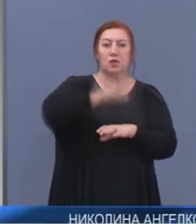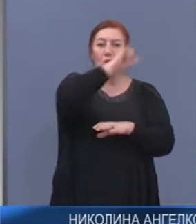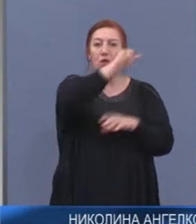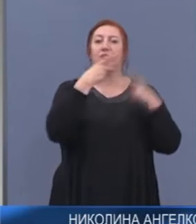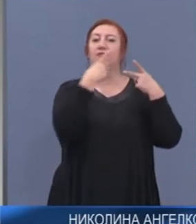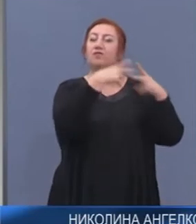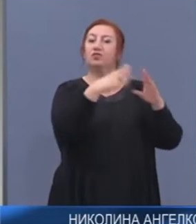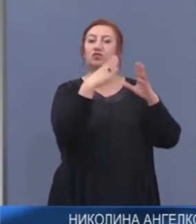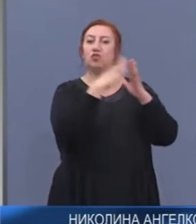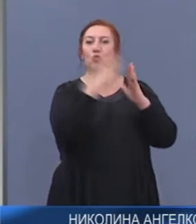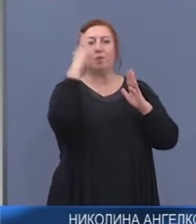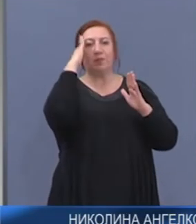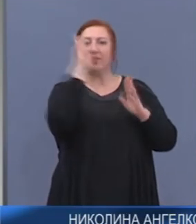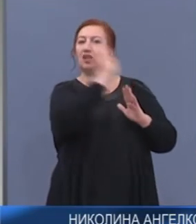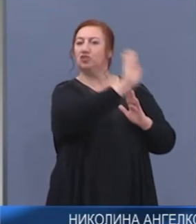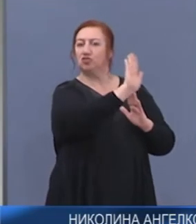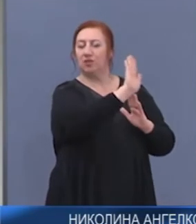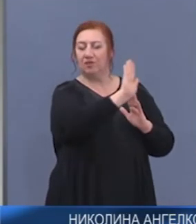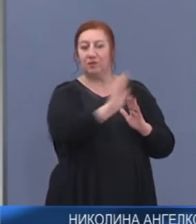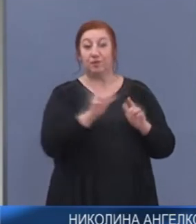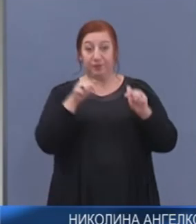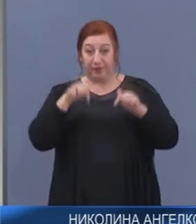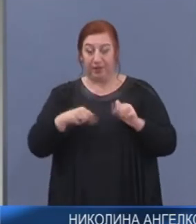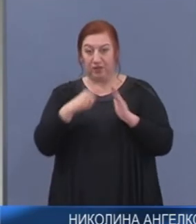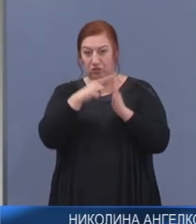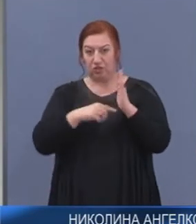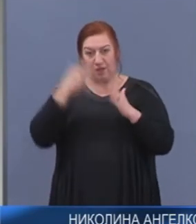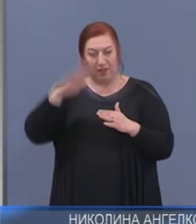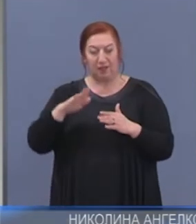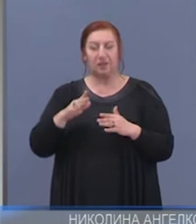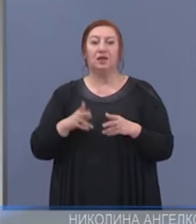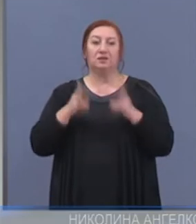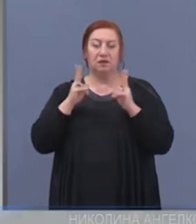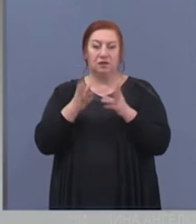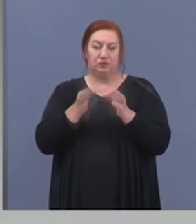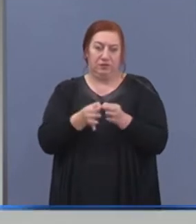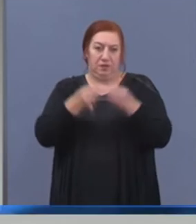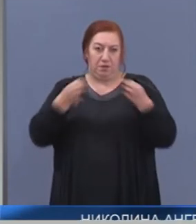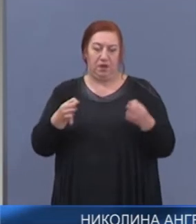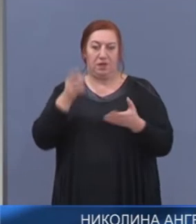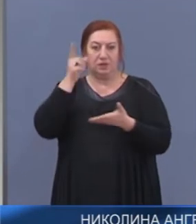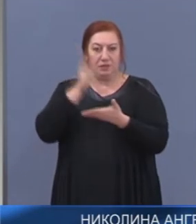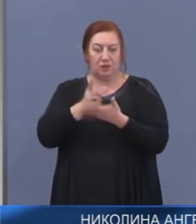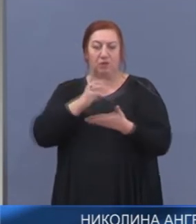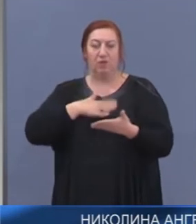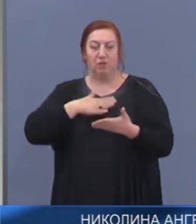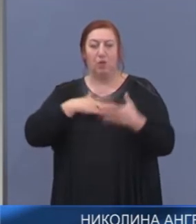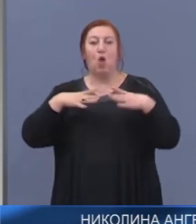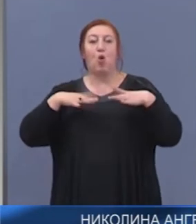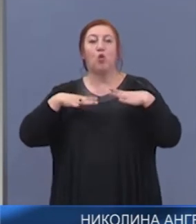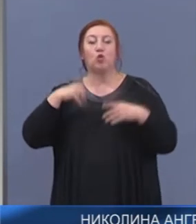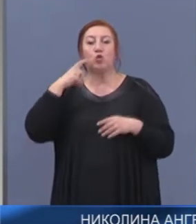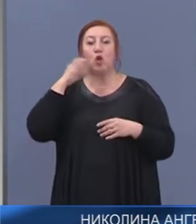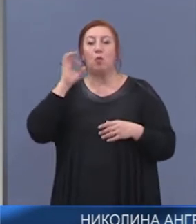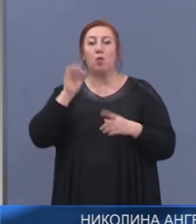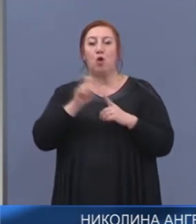Към днешна дата, съгласно и системата ЕСТИ, която имаме, в курорта Боровец